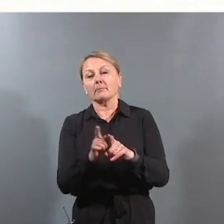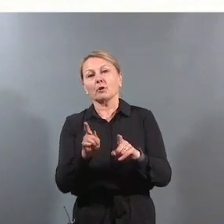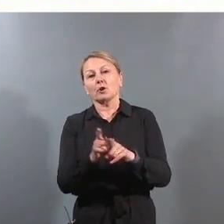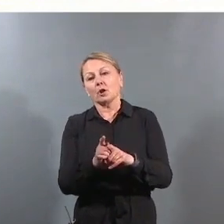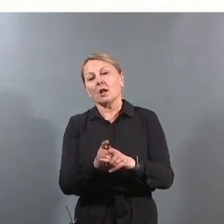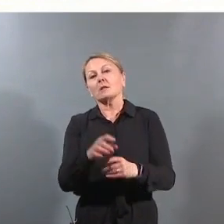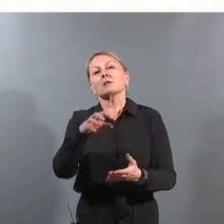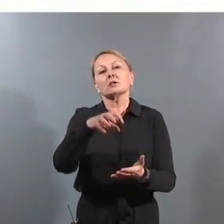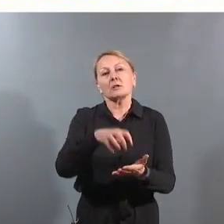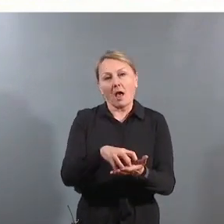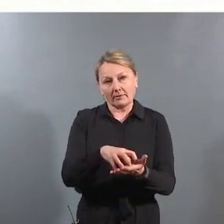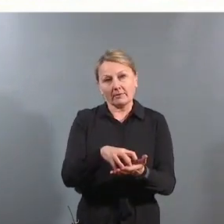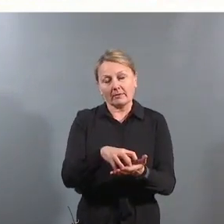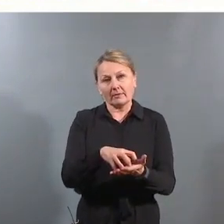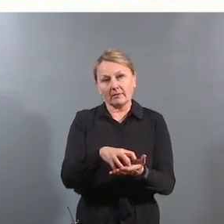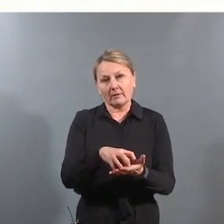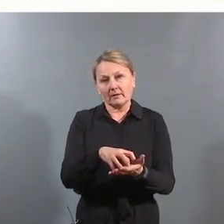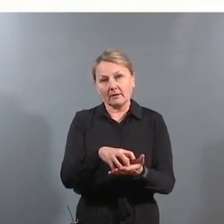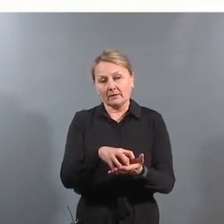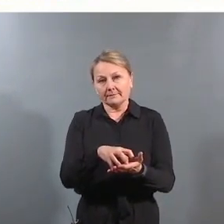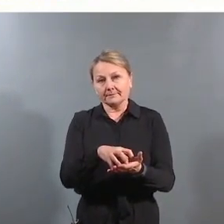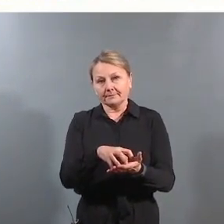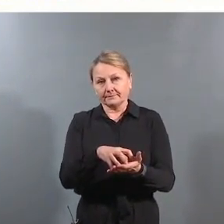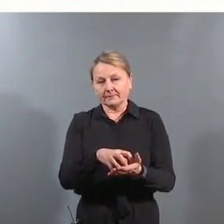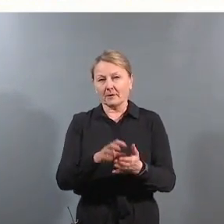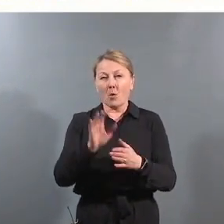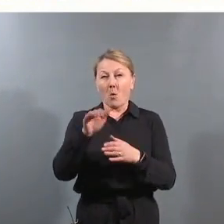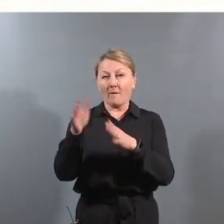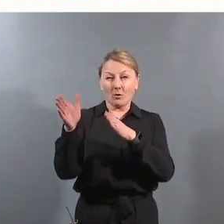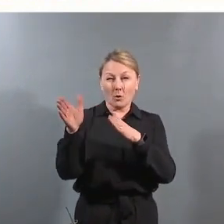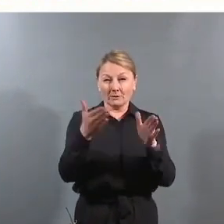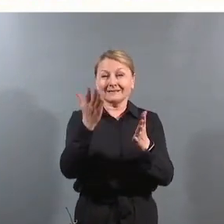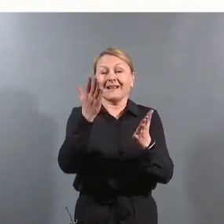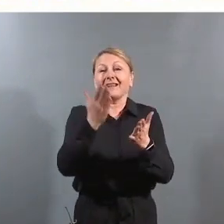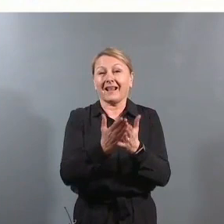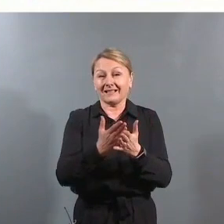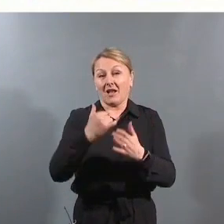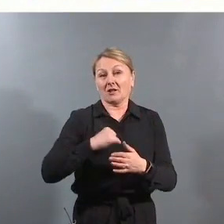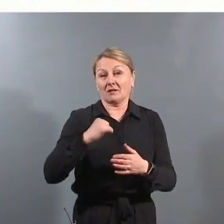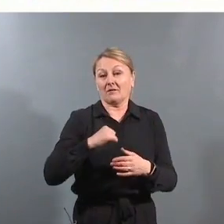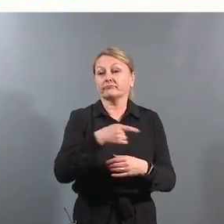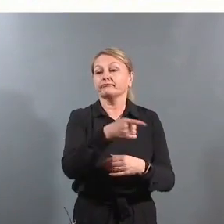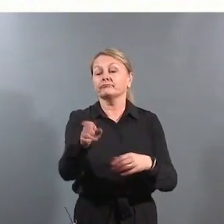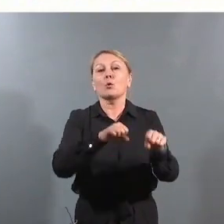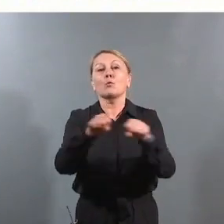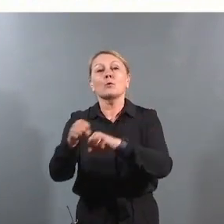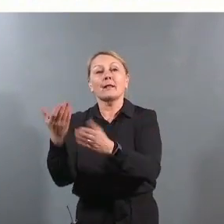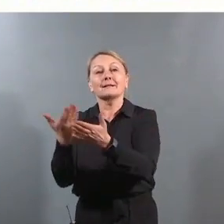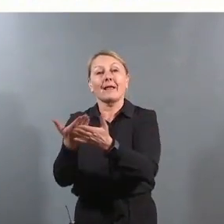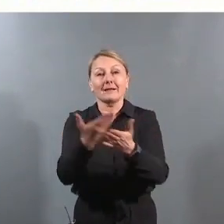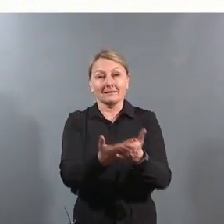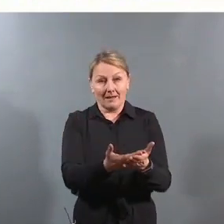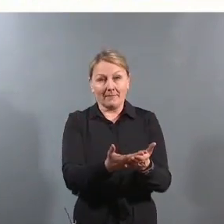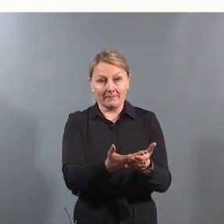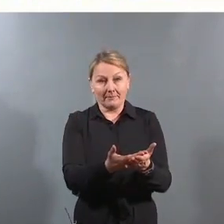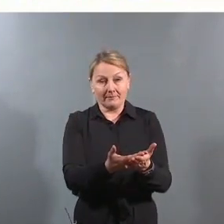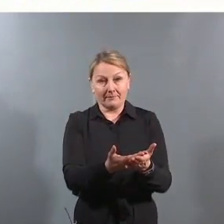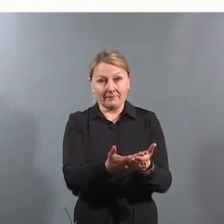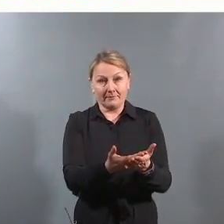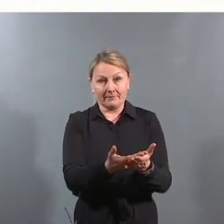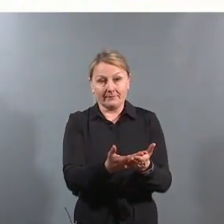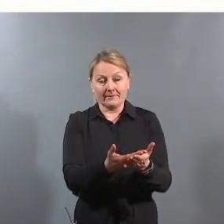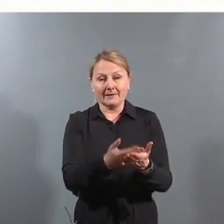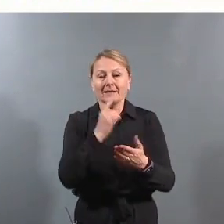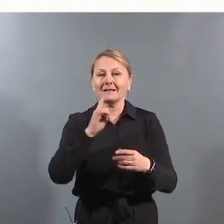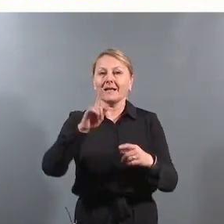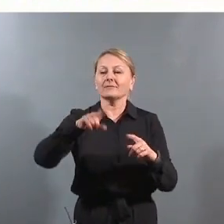staten har et overordnet rettslig ansvar for de kommunale tjenestene. Dette sier jeg